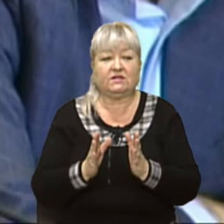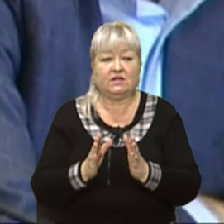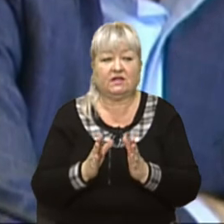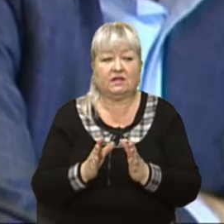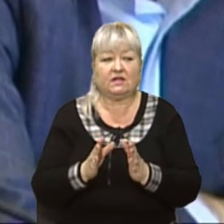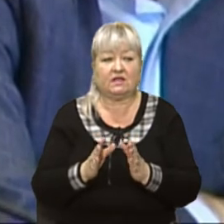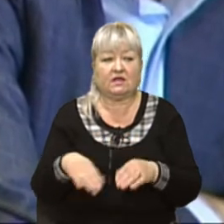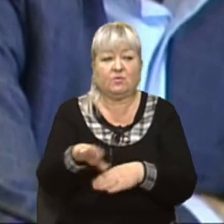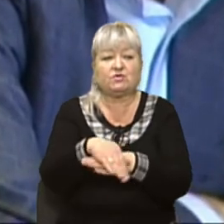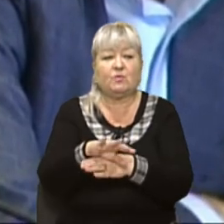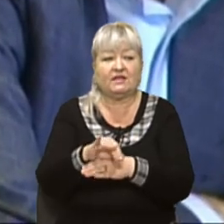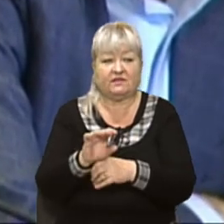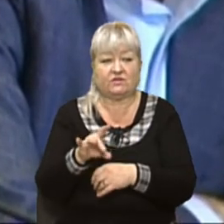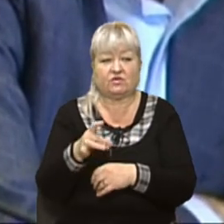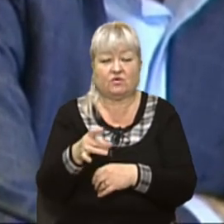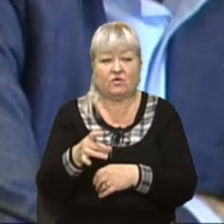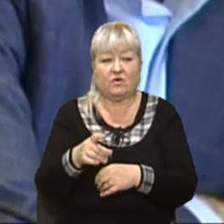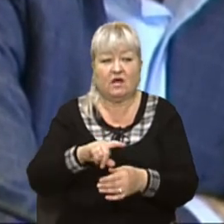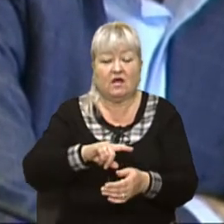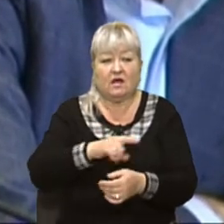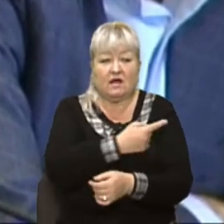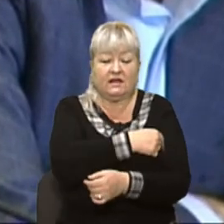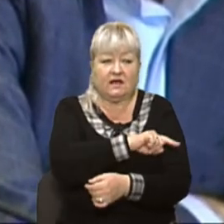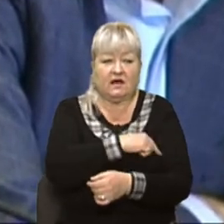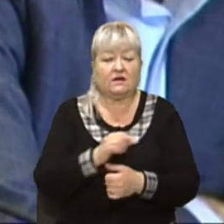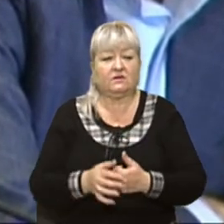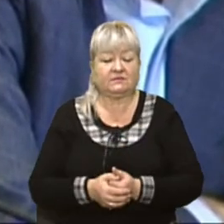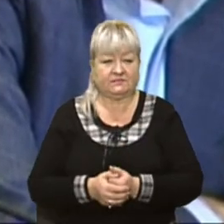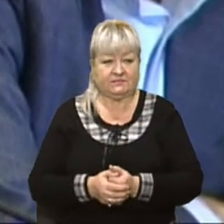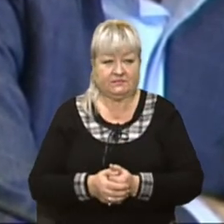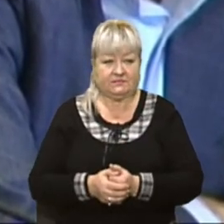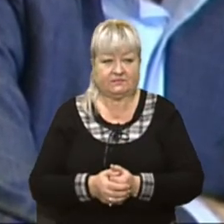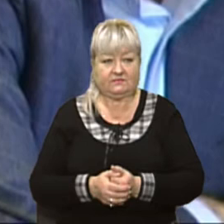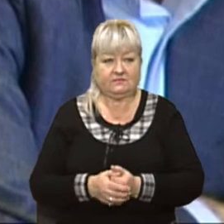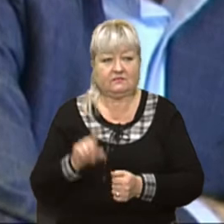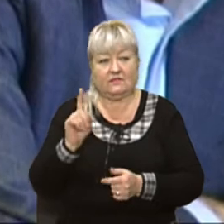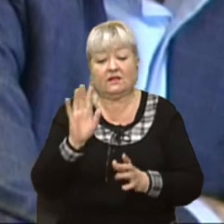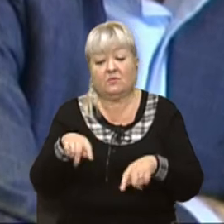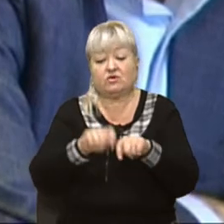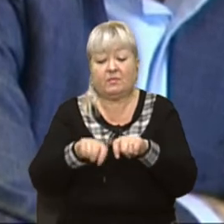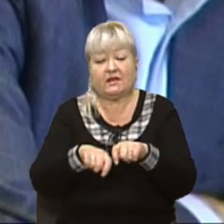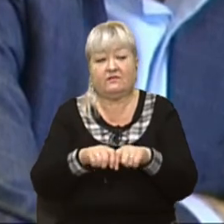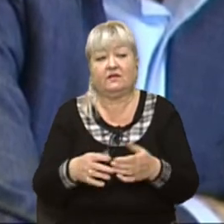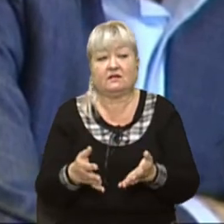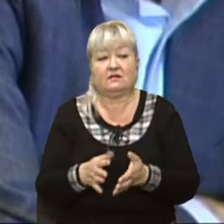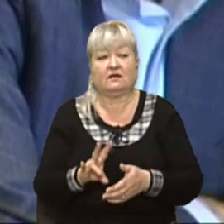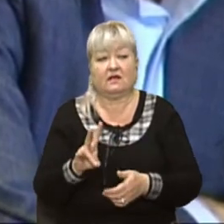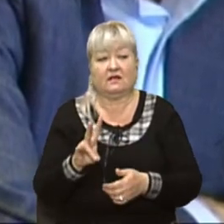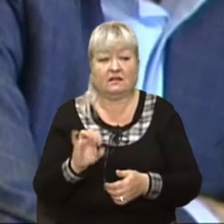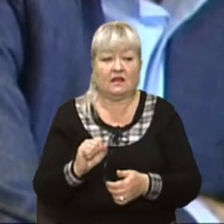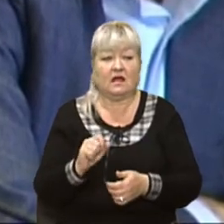лікарню, і це не кожен день при наявності співробітника, який